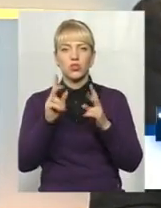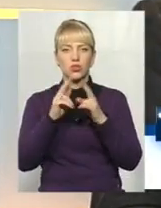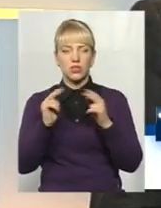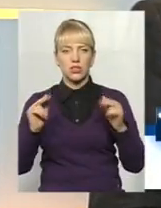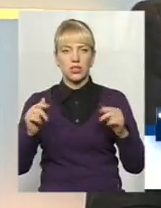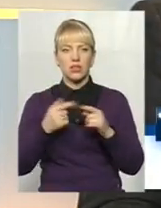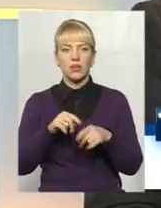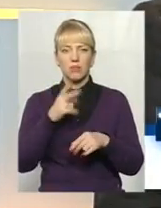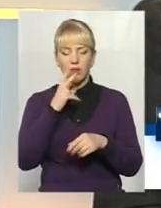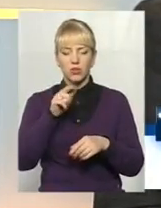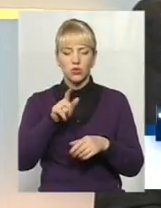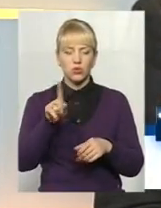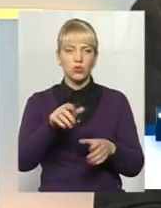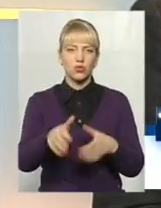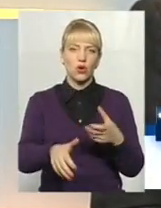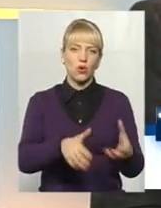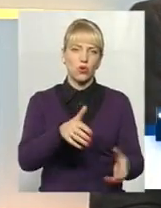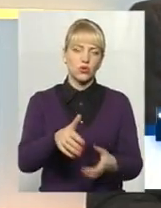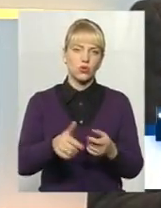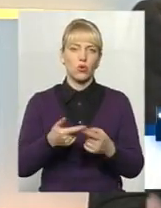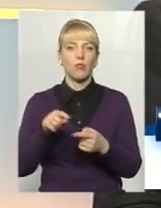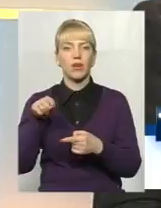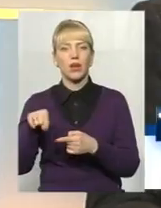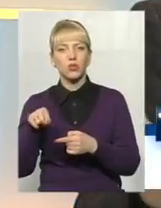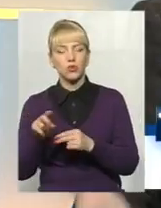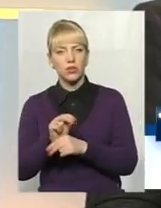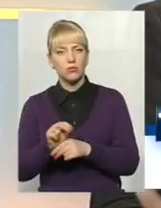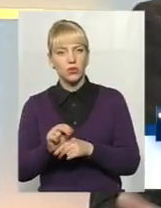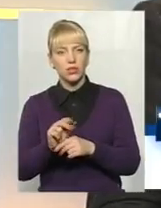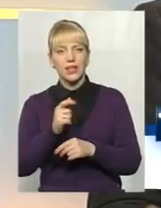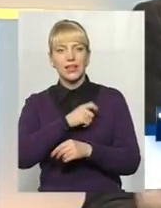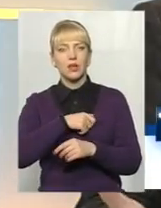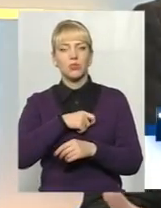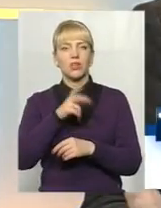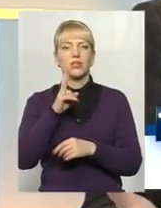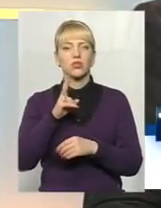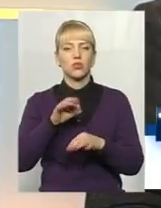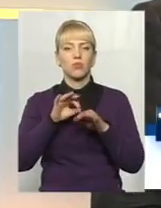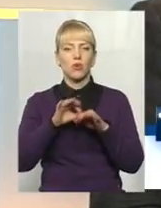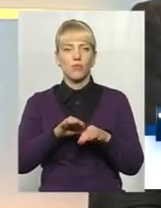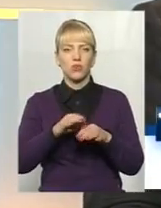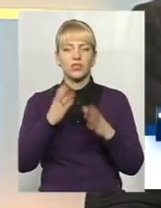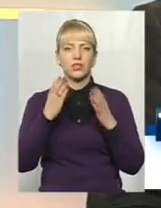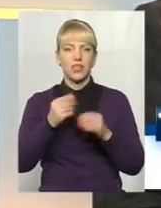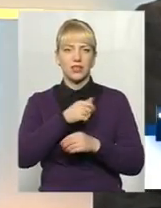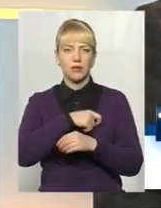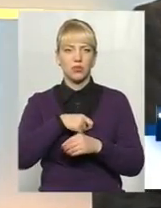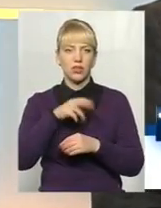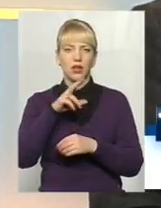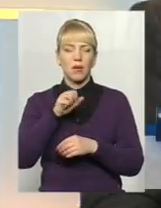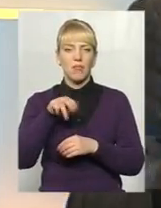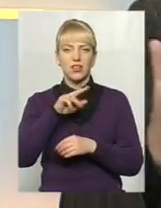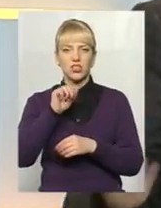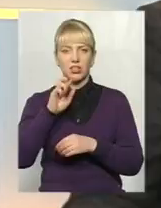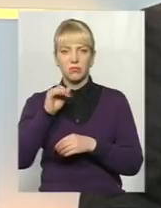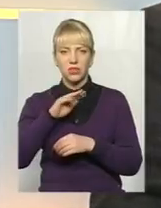розкопки, ой, тут щось робить. Так, навіть наші депутати, які проводили День депутатов у Меджибіжській фортеці, вони були приємно вражені,